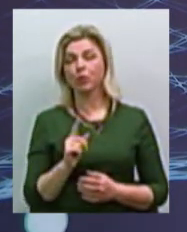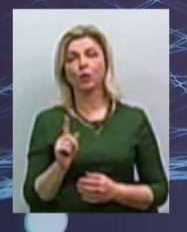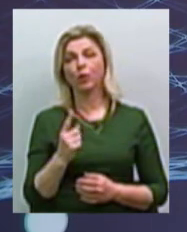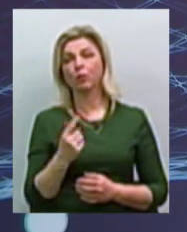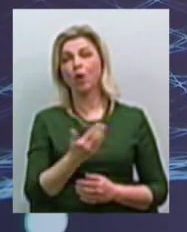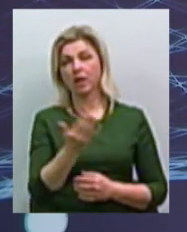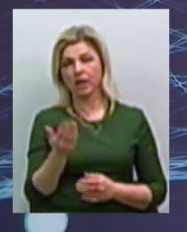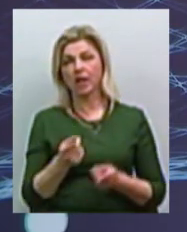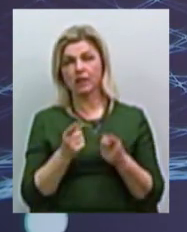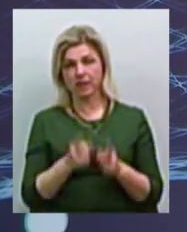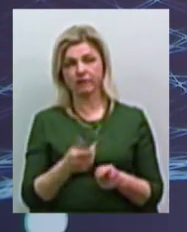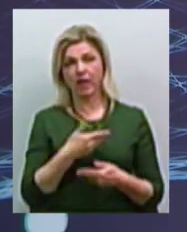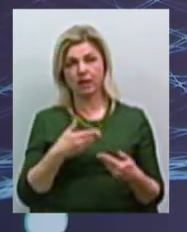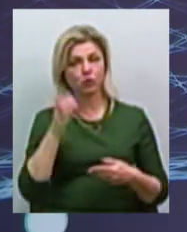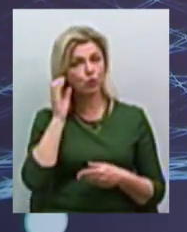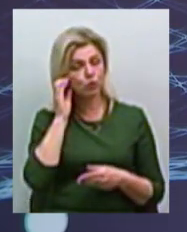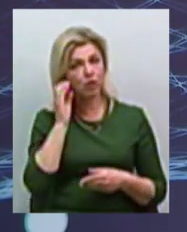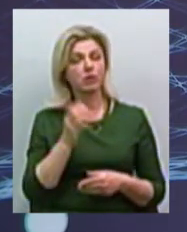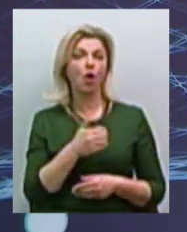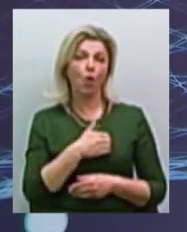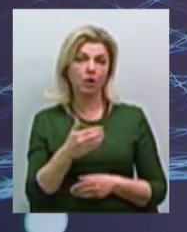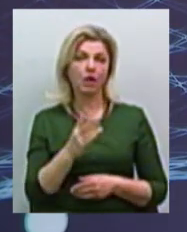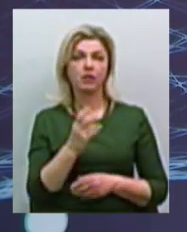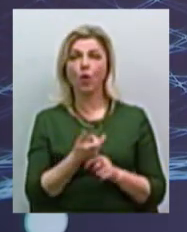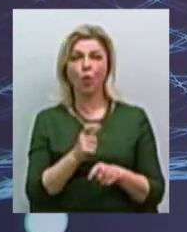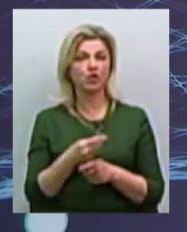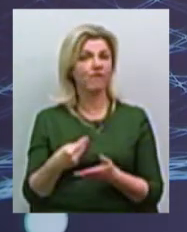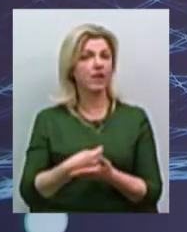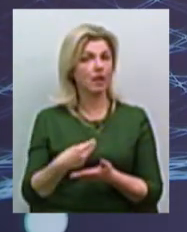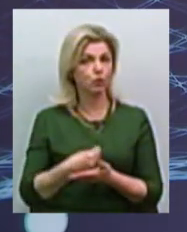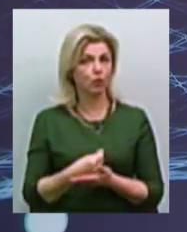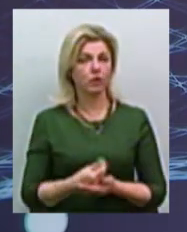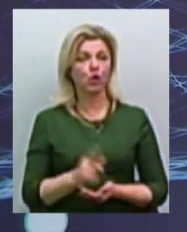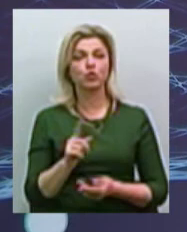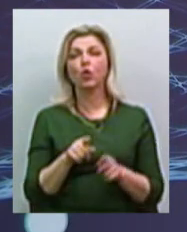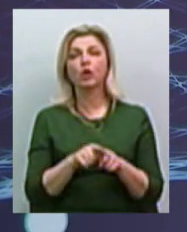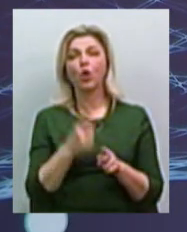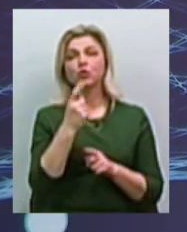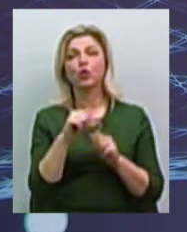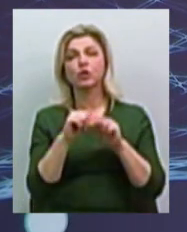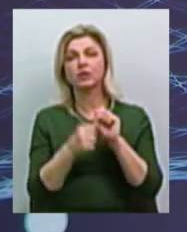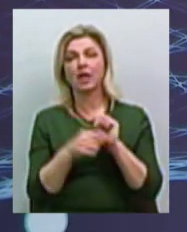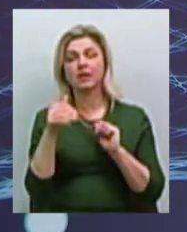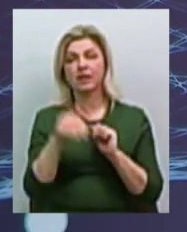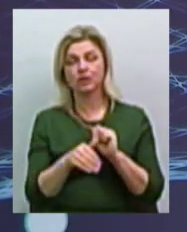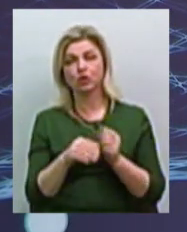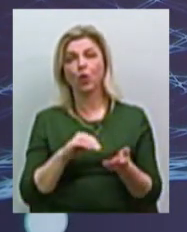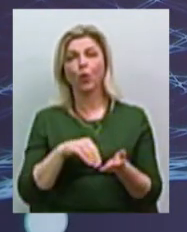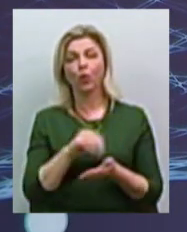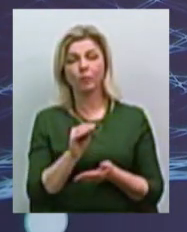що вони действительно нас слушають. Хоча тож не сильно финансують. Що такое 116 тисяч купить